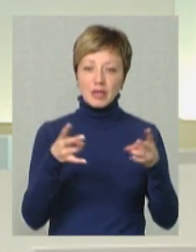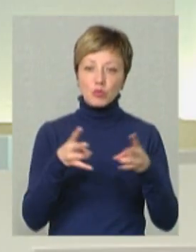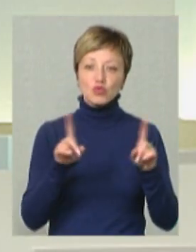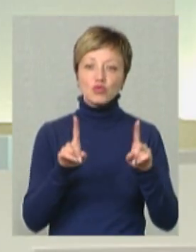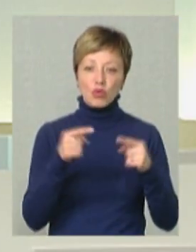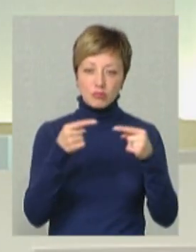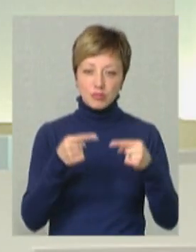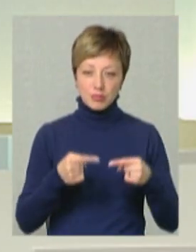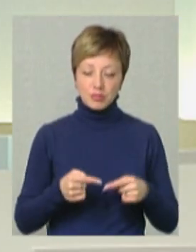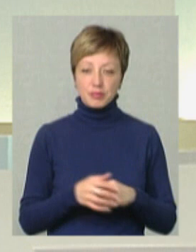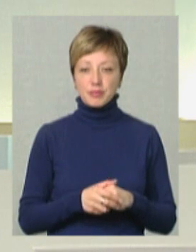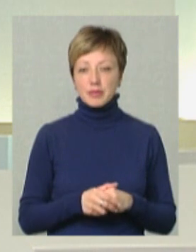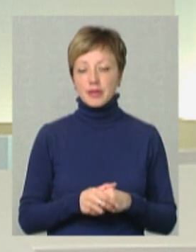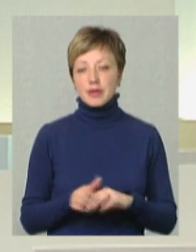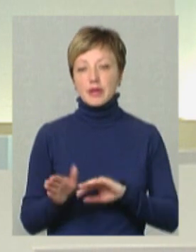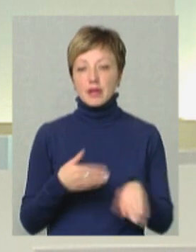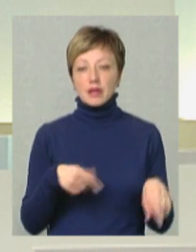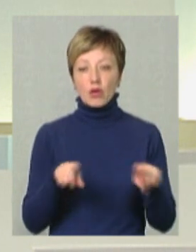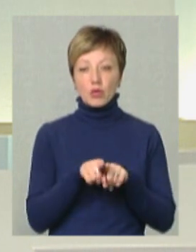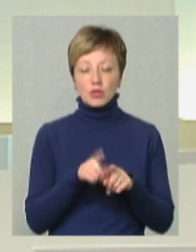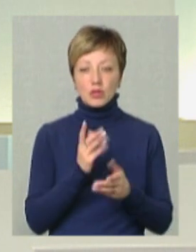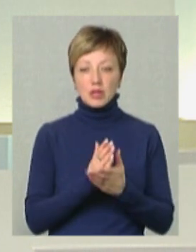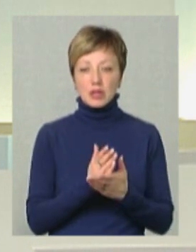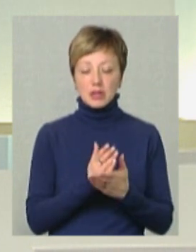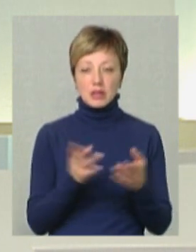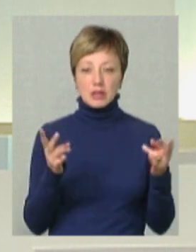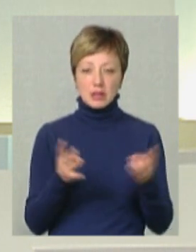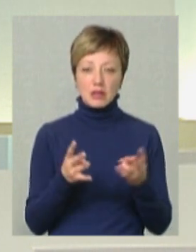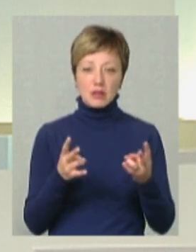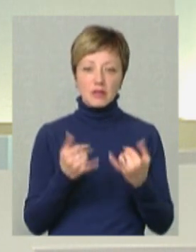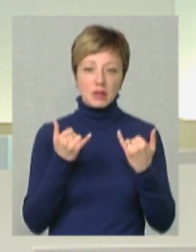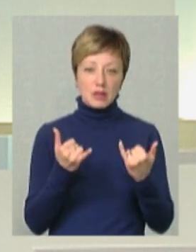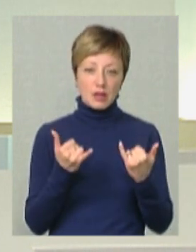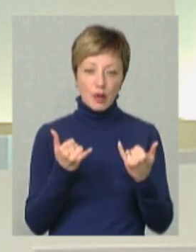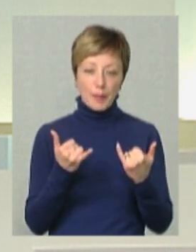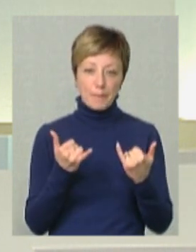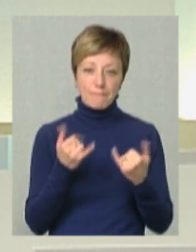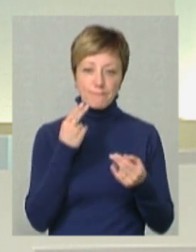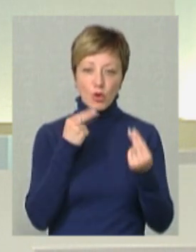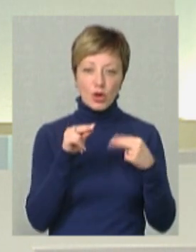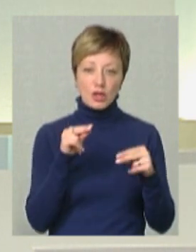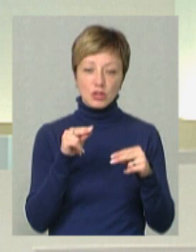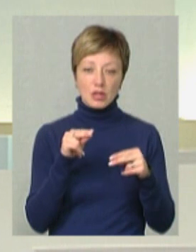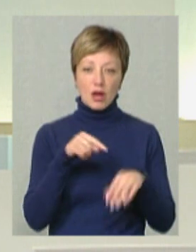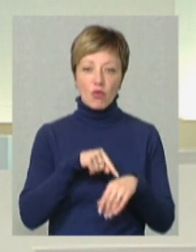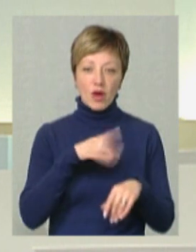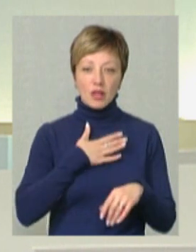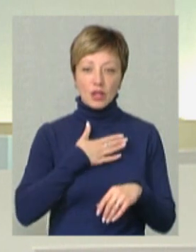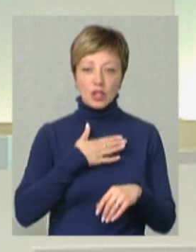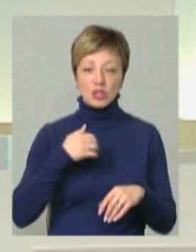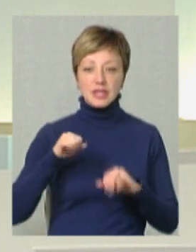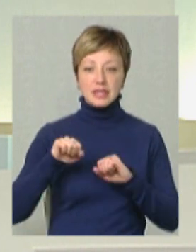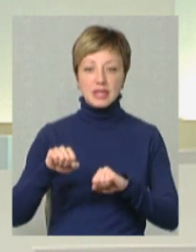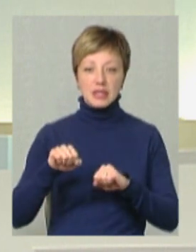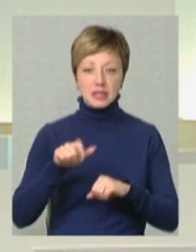Також є ініціативи для покращення реагування наших захисників,